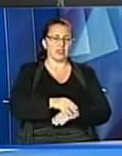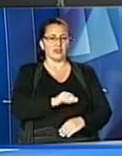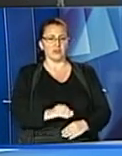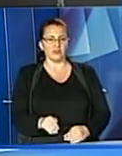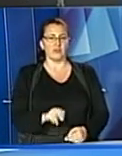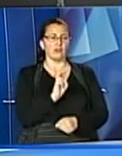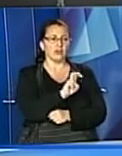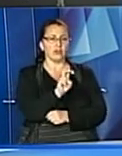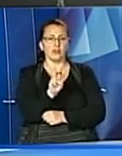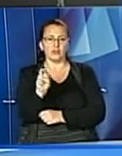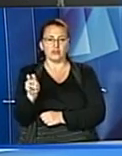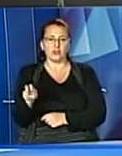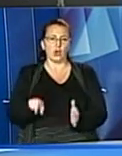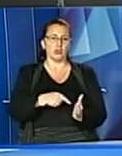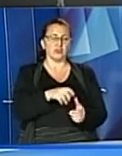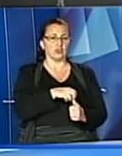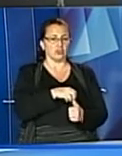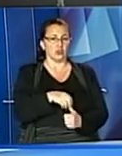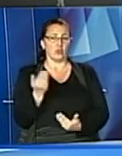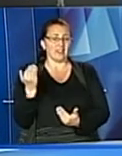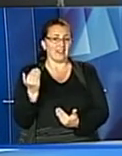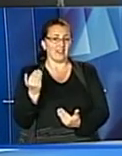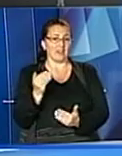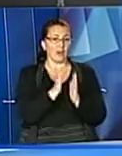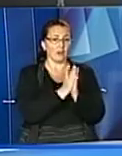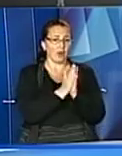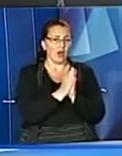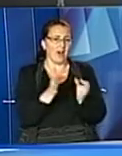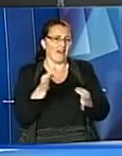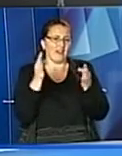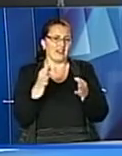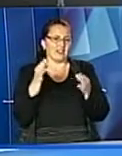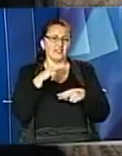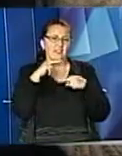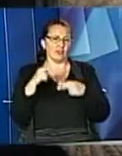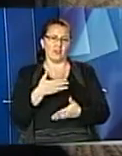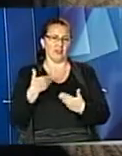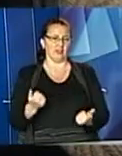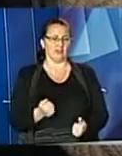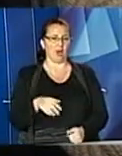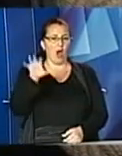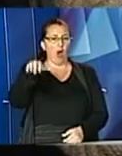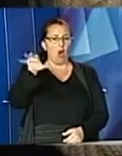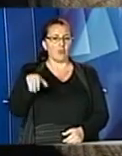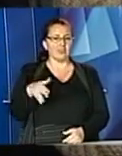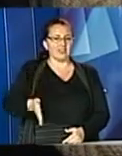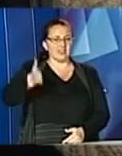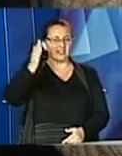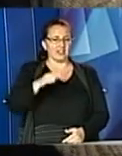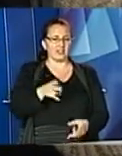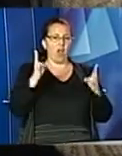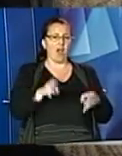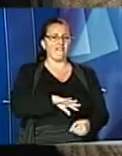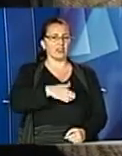міських чиновників, але на їхні прохання, кажуть, ніхто не зважає. Обдарні стіни та аврійні сходи – так